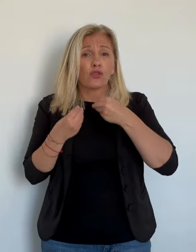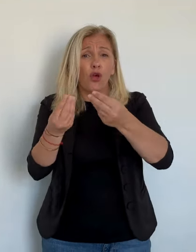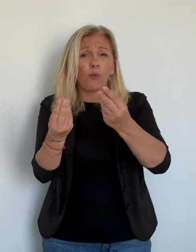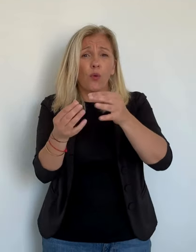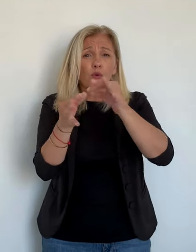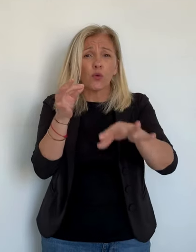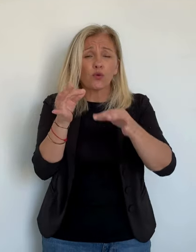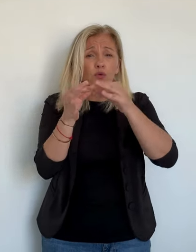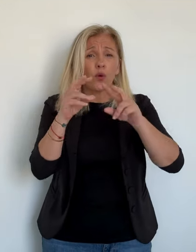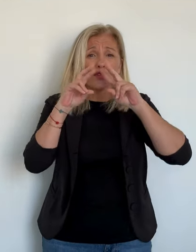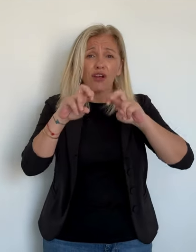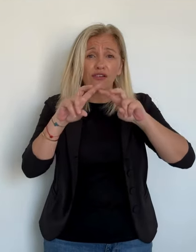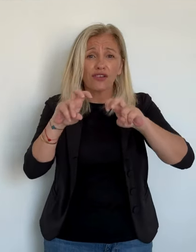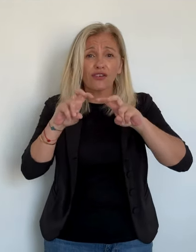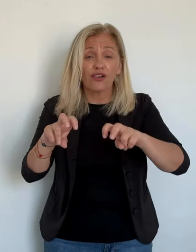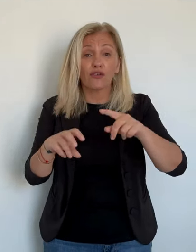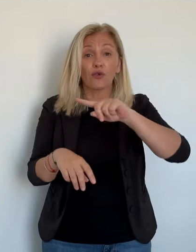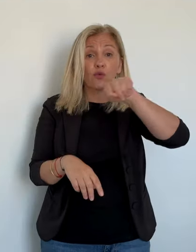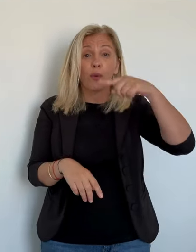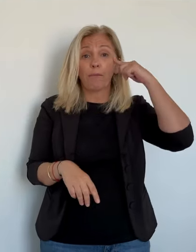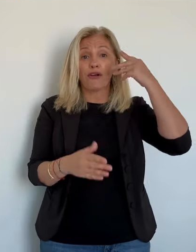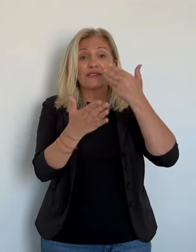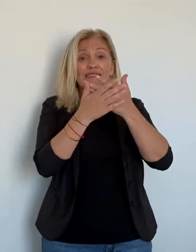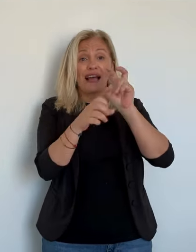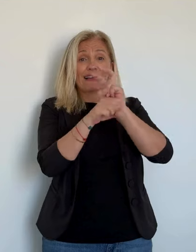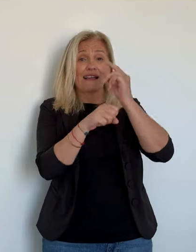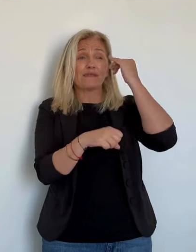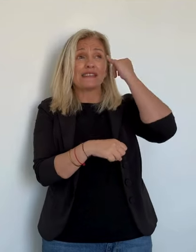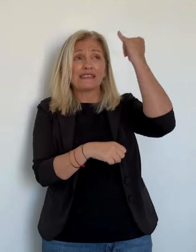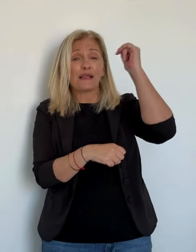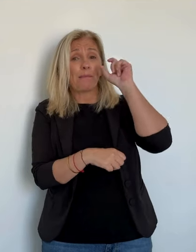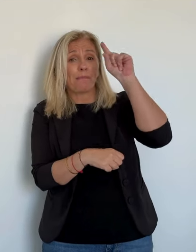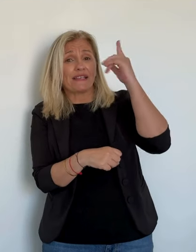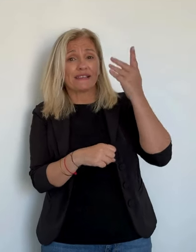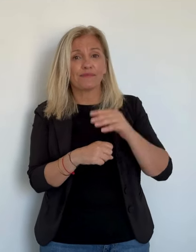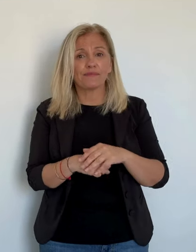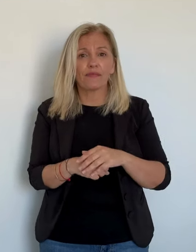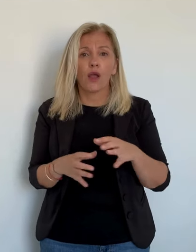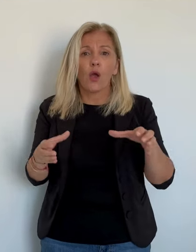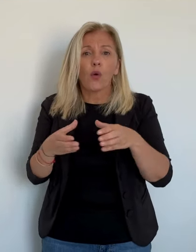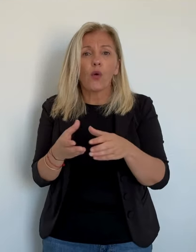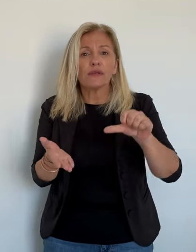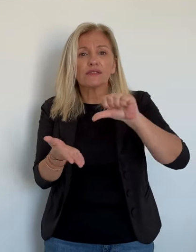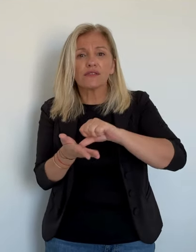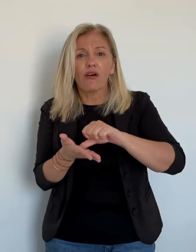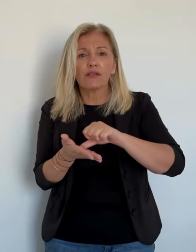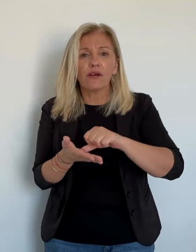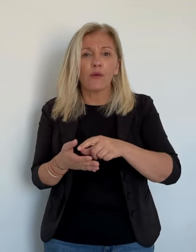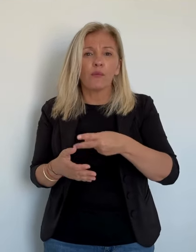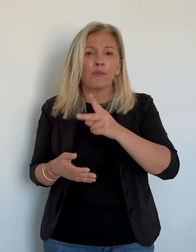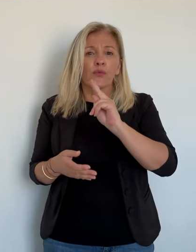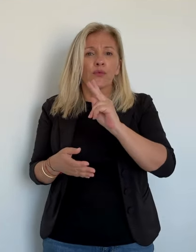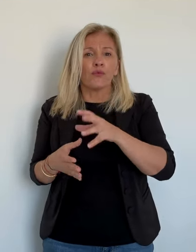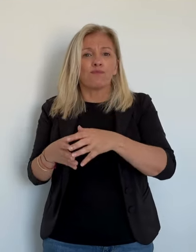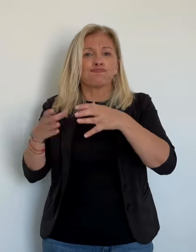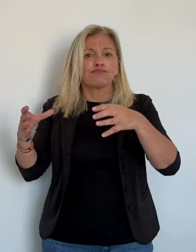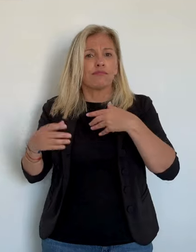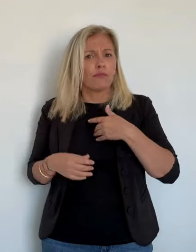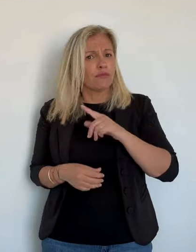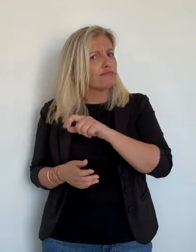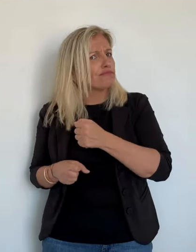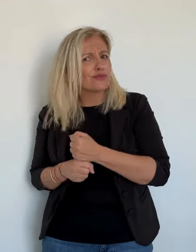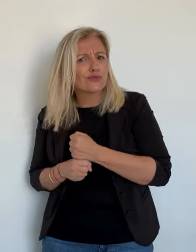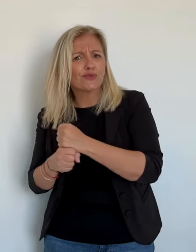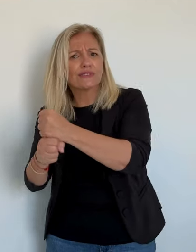Le Sénat, c'est aussi une institution de dialogue et de construction. Ce n'est pas un lieu où on casse les projets,